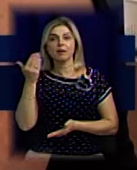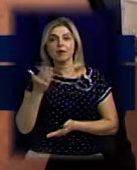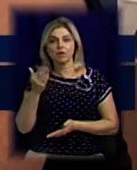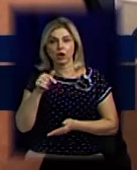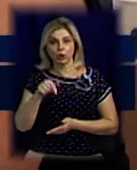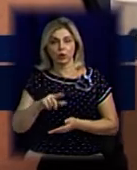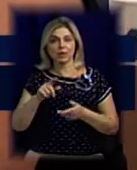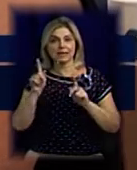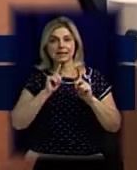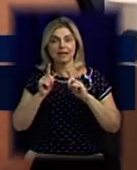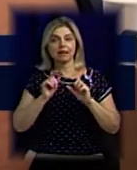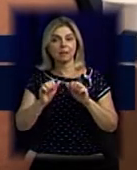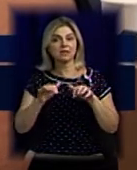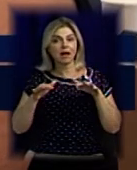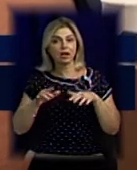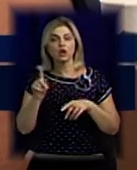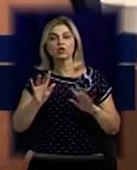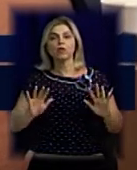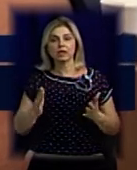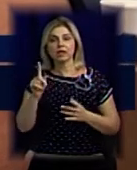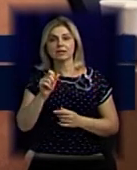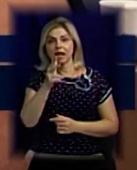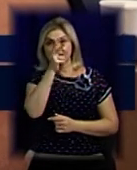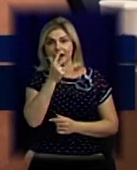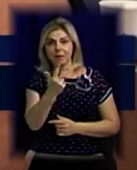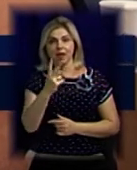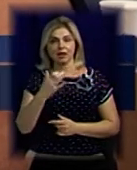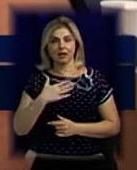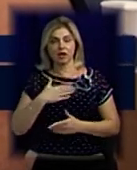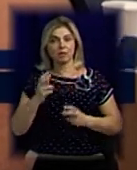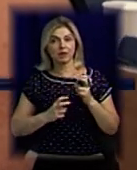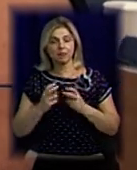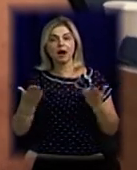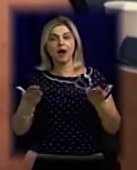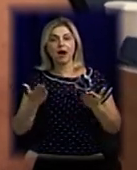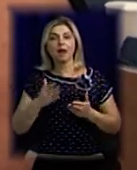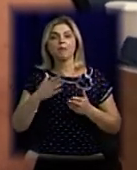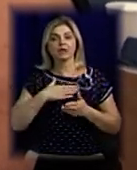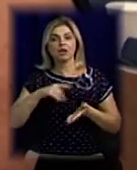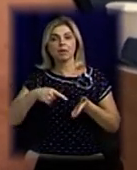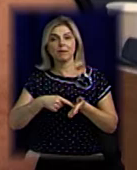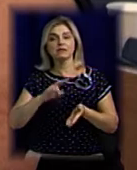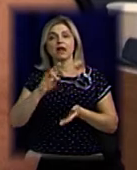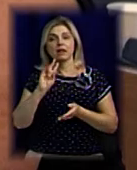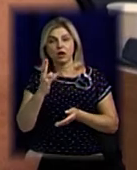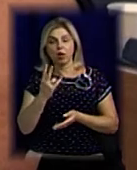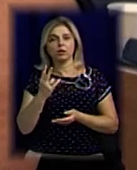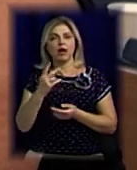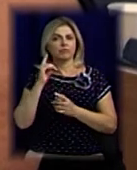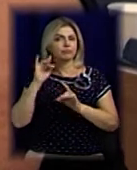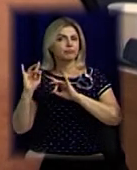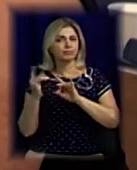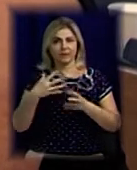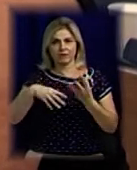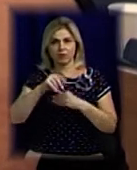тут в сесійному залі, про те, що відбулось за три місяці на нашому підприємстві. Яким чином наше місто Миколаїв прозвучало не з кращого боку на всю